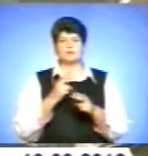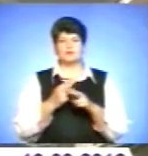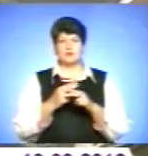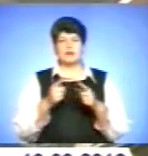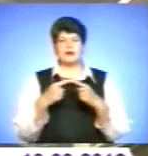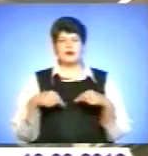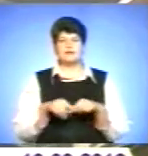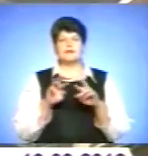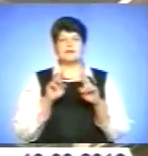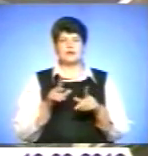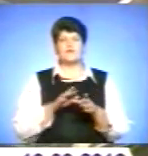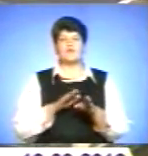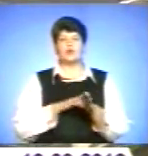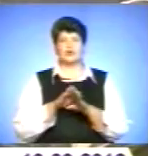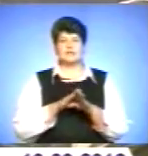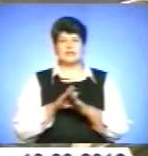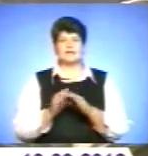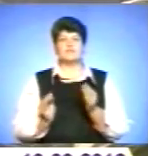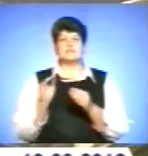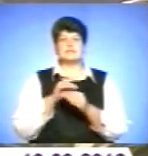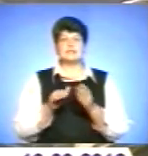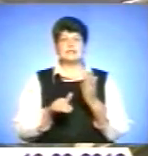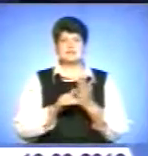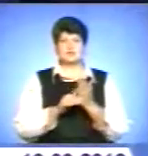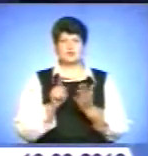як виконуються інвестиційні та соціальні зобов'язання.